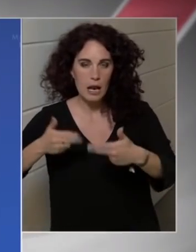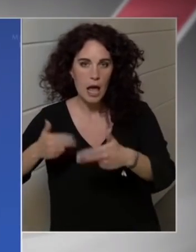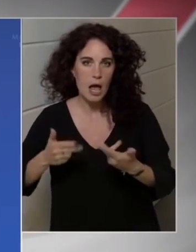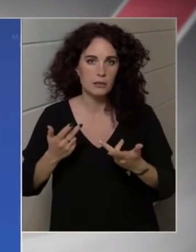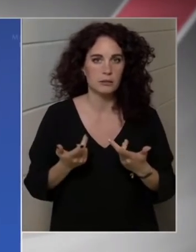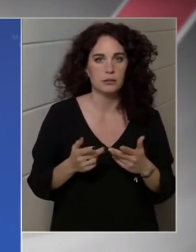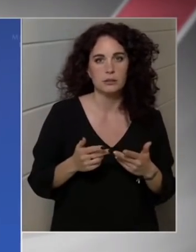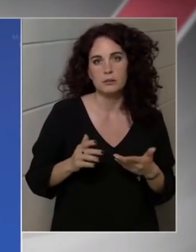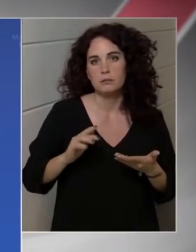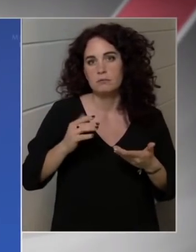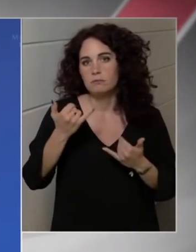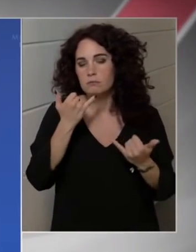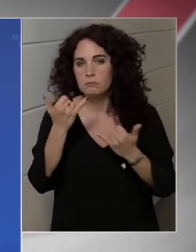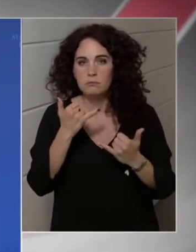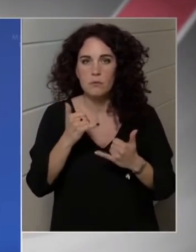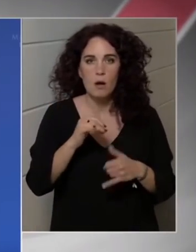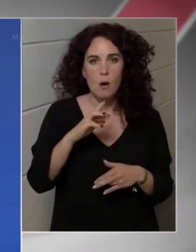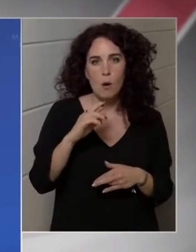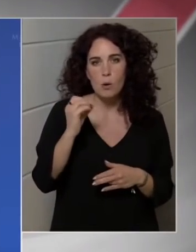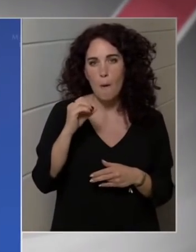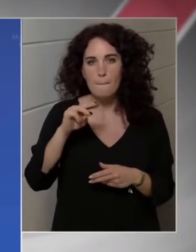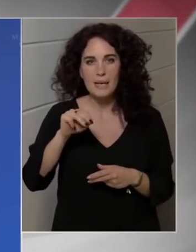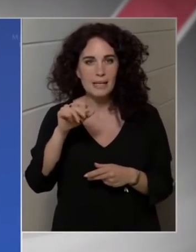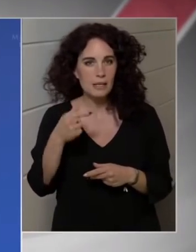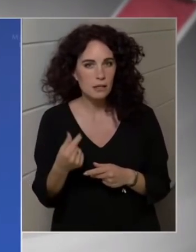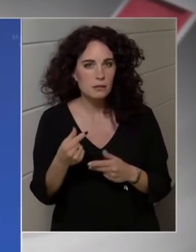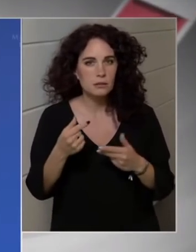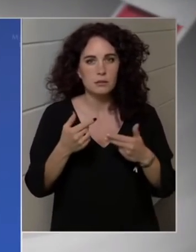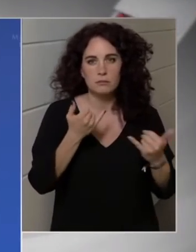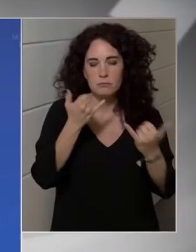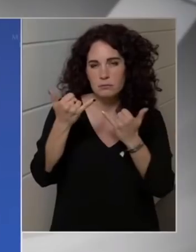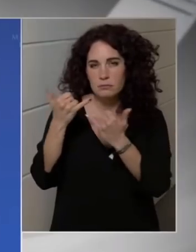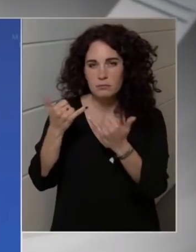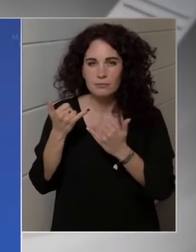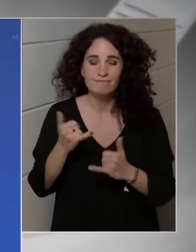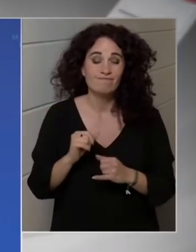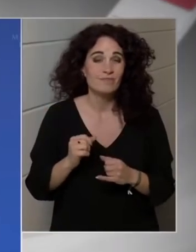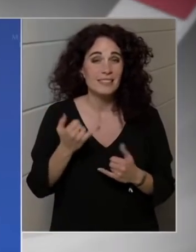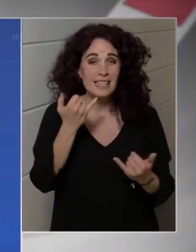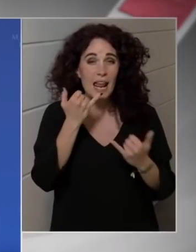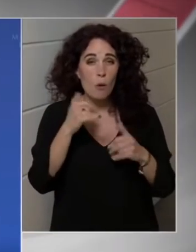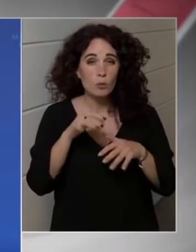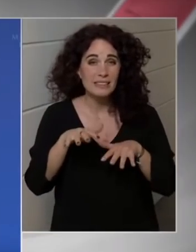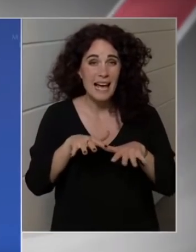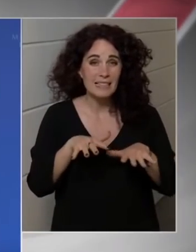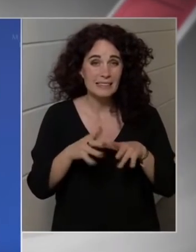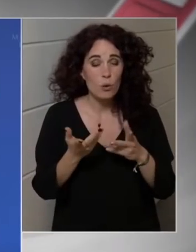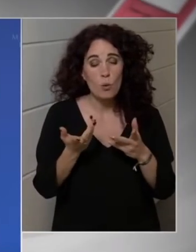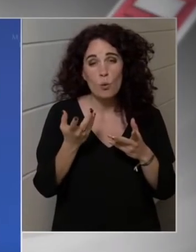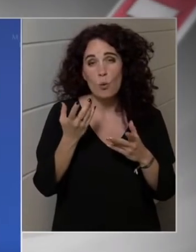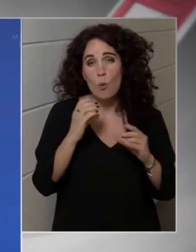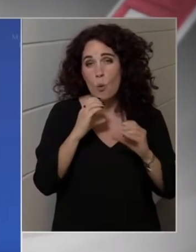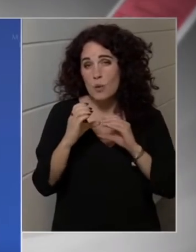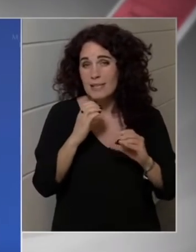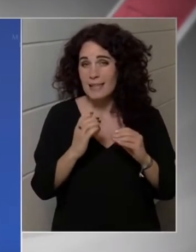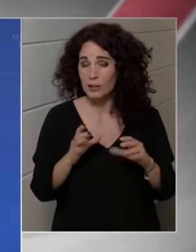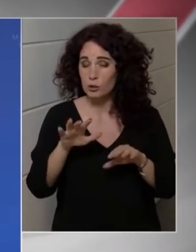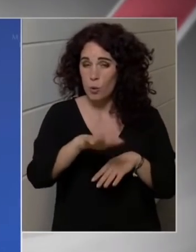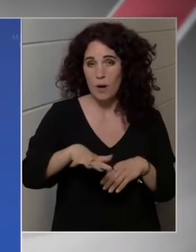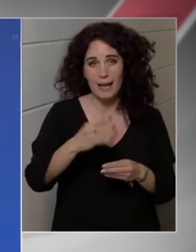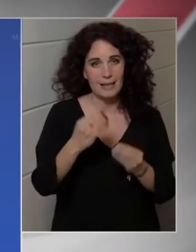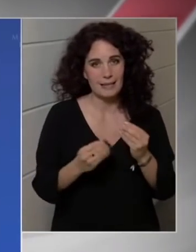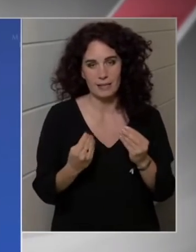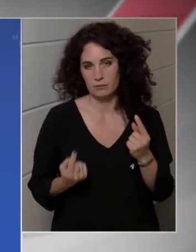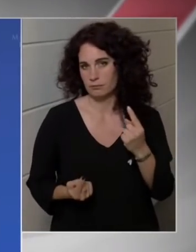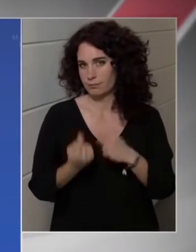hát mindenki azt gondolom, hogy a Covid válság idején többet maradt otthon, többet internetezett, többet roomingozott.